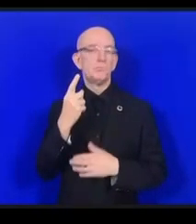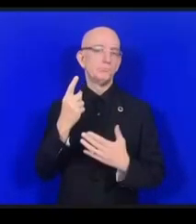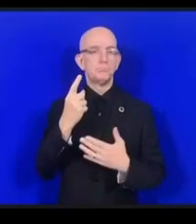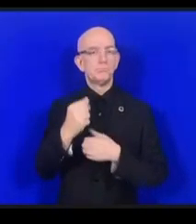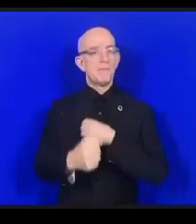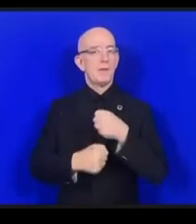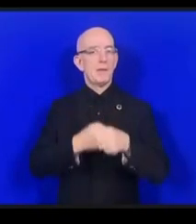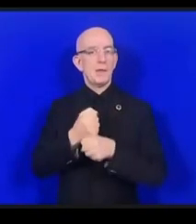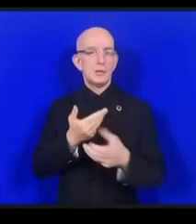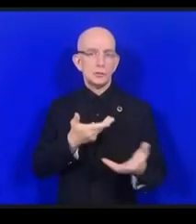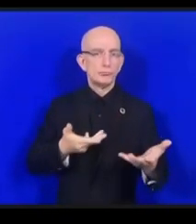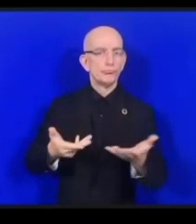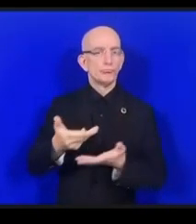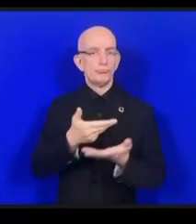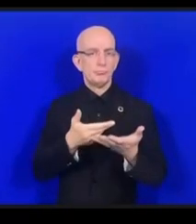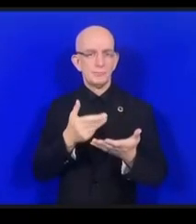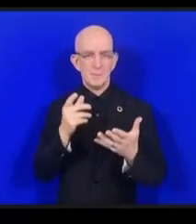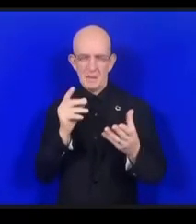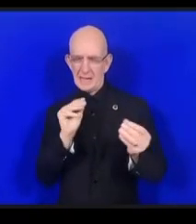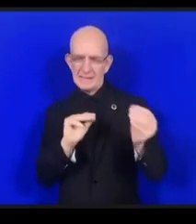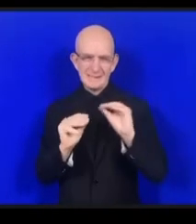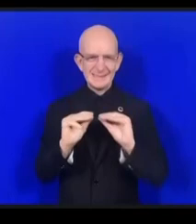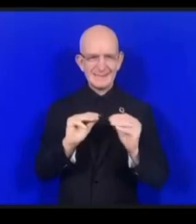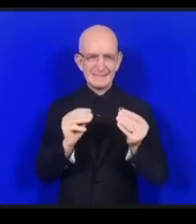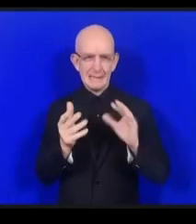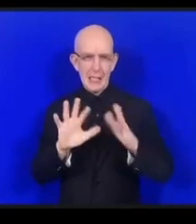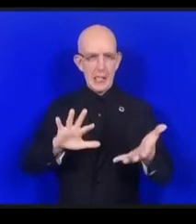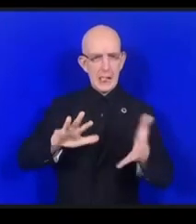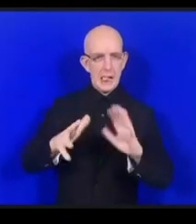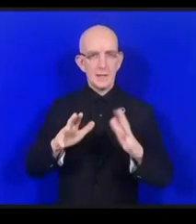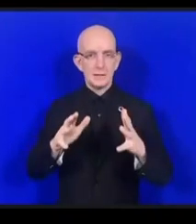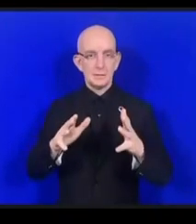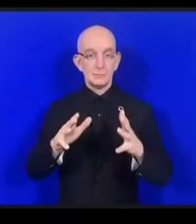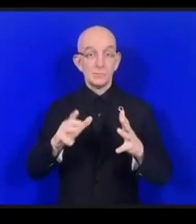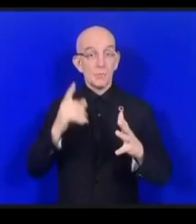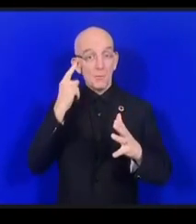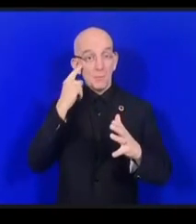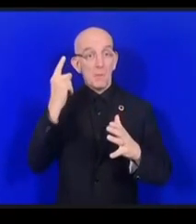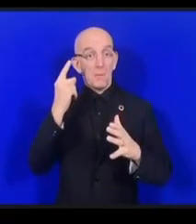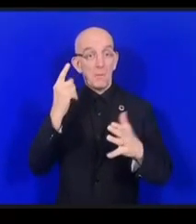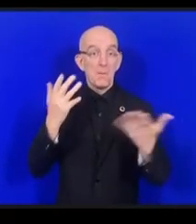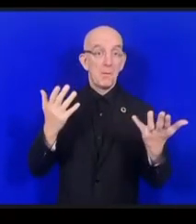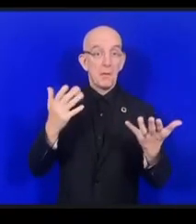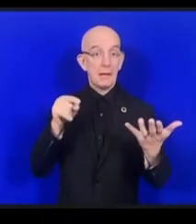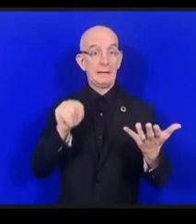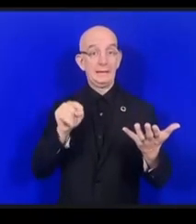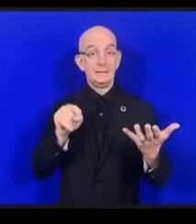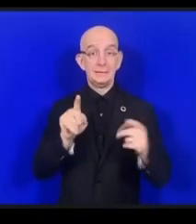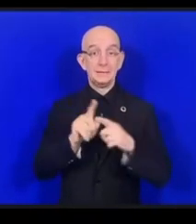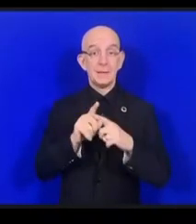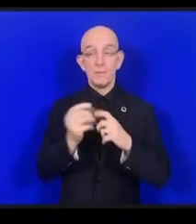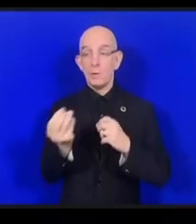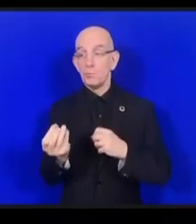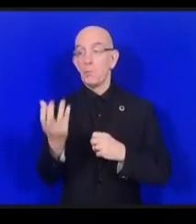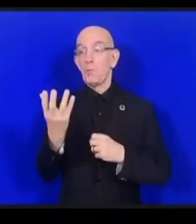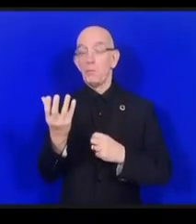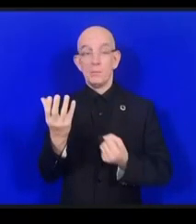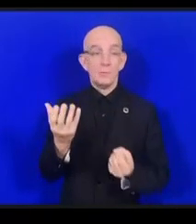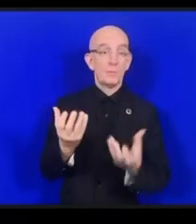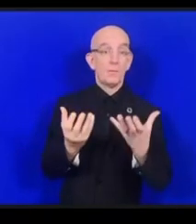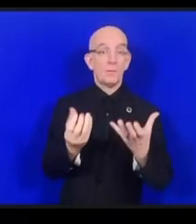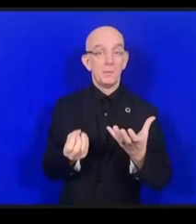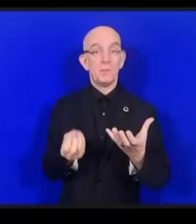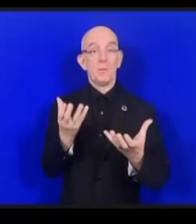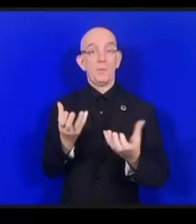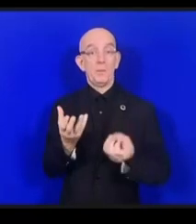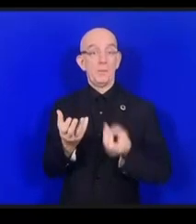coalitions dynamiques pourraient émerger avec différentes personnes travaillant sur les mêmes sujets, qui pourraient donc se